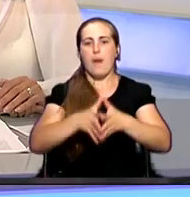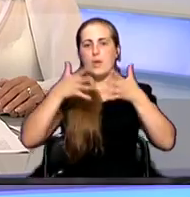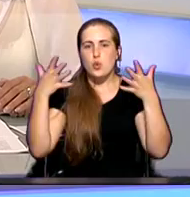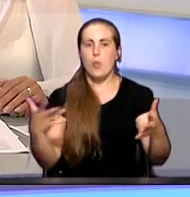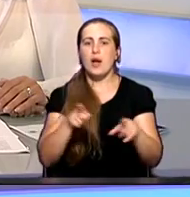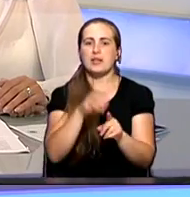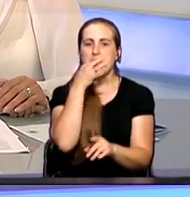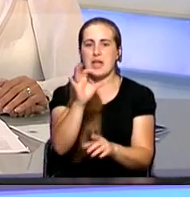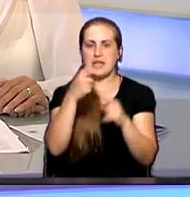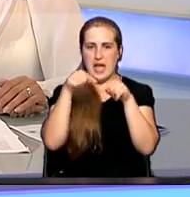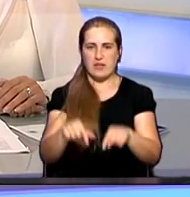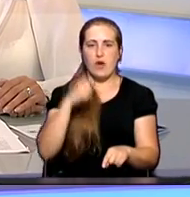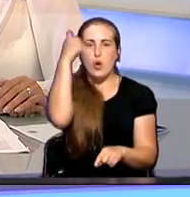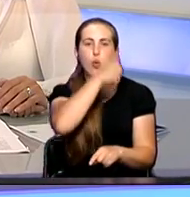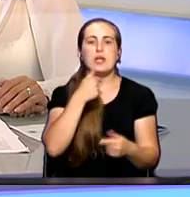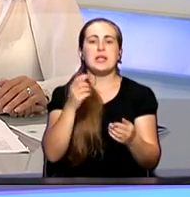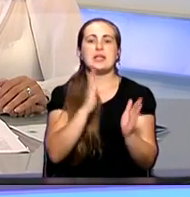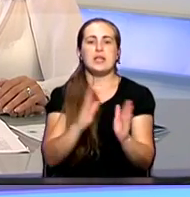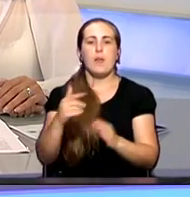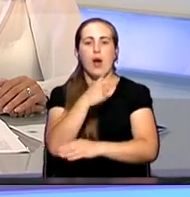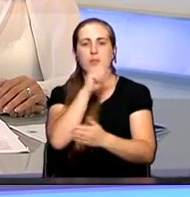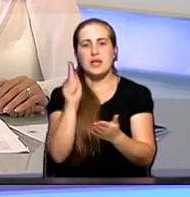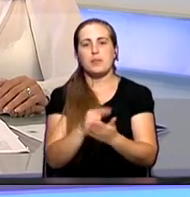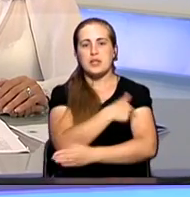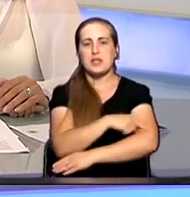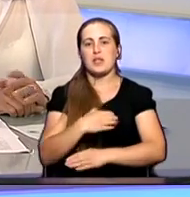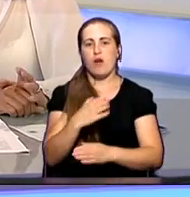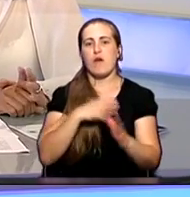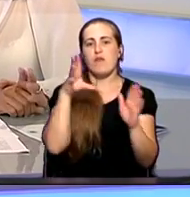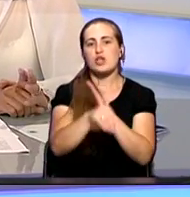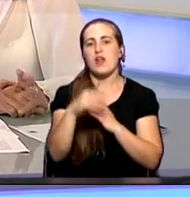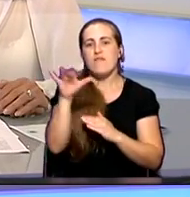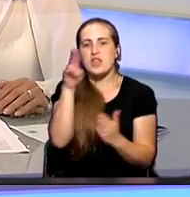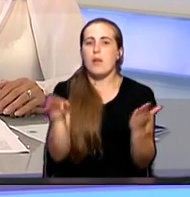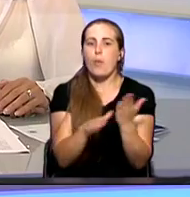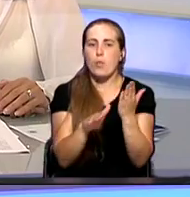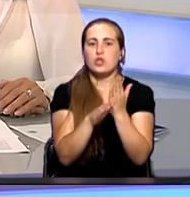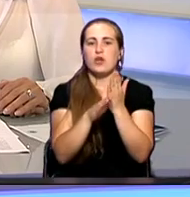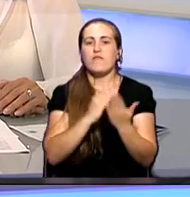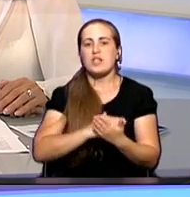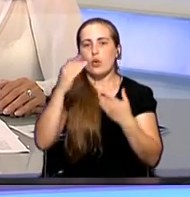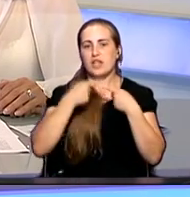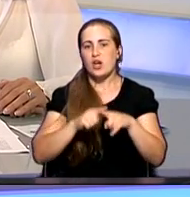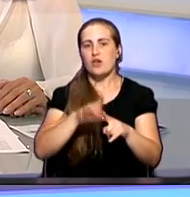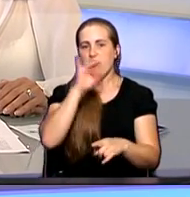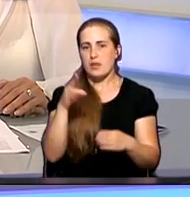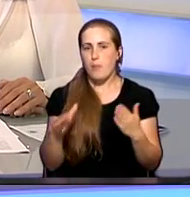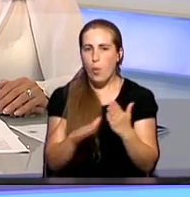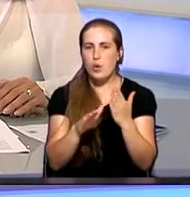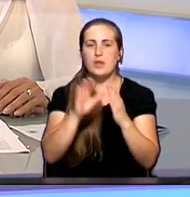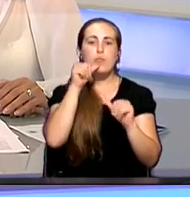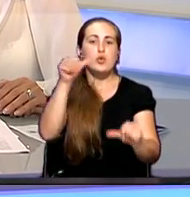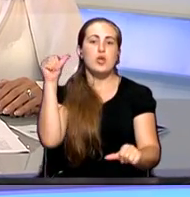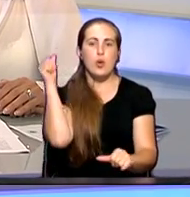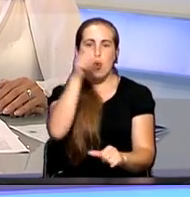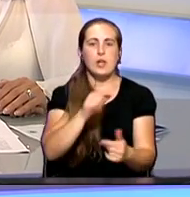я уже сказала, что с этого года в систему обязательного медицинского страхования вошли также высокотехнологичные виды помощи. С прошлого года